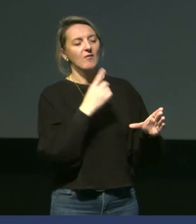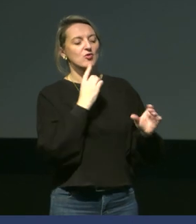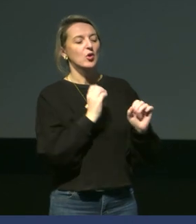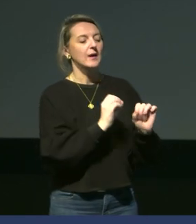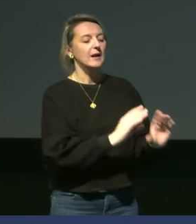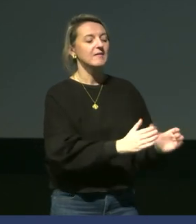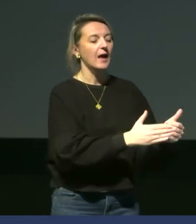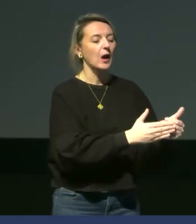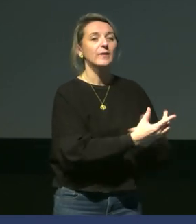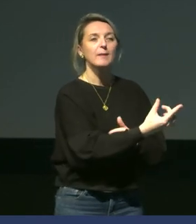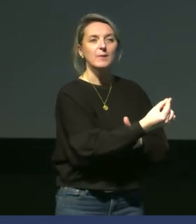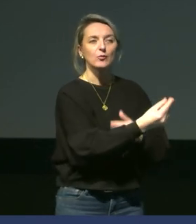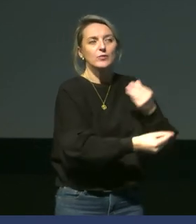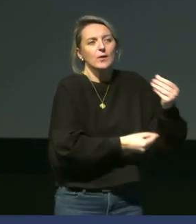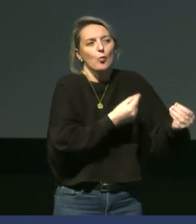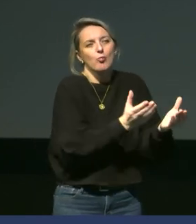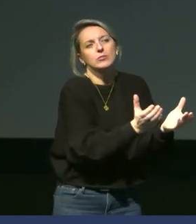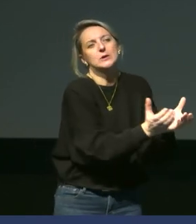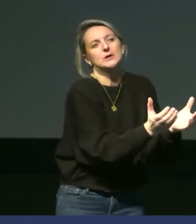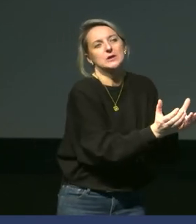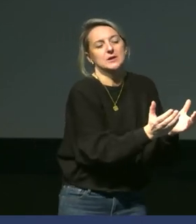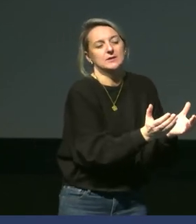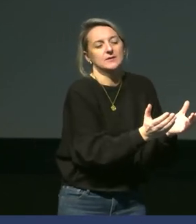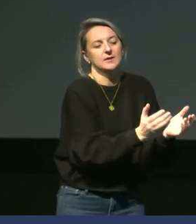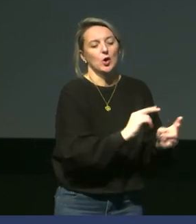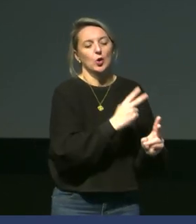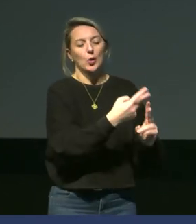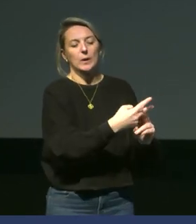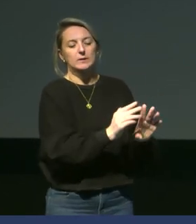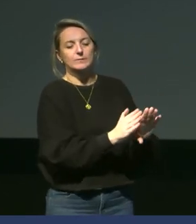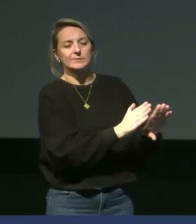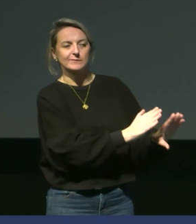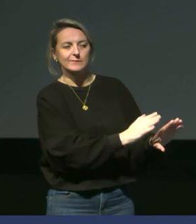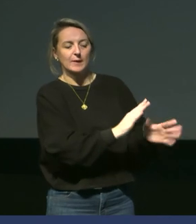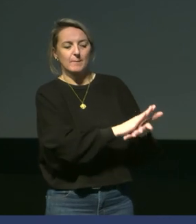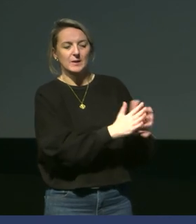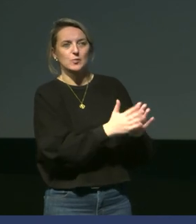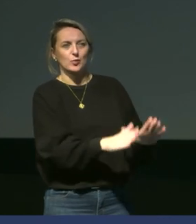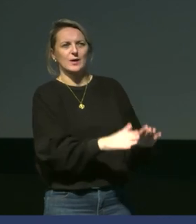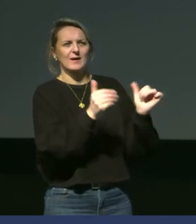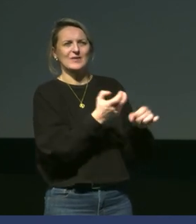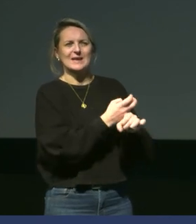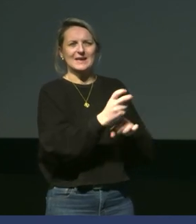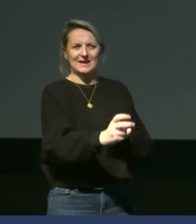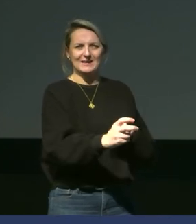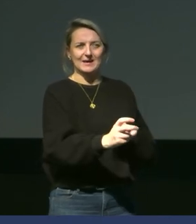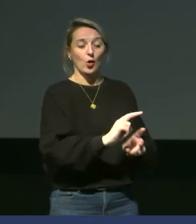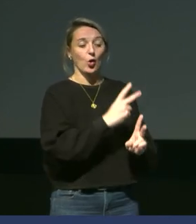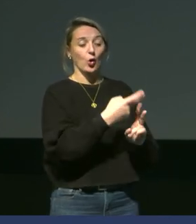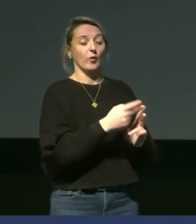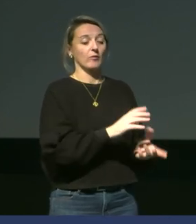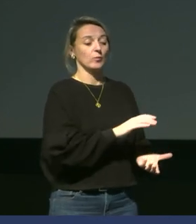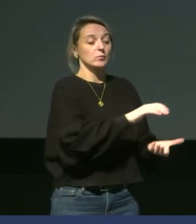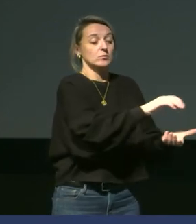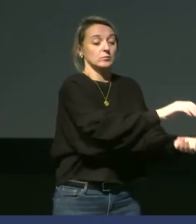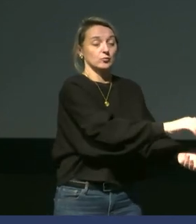de leur partenaire, soit à proximité même de leur nid. Alors, quand il y a des oeufs, on met les oeufs de côté durant la manipulation. On repose l'oeuf et puis on est